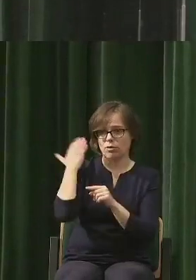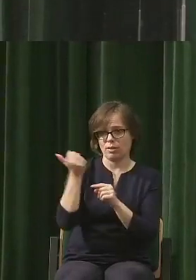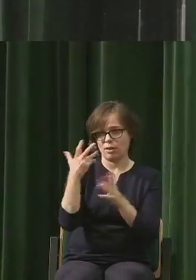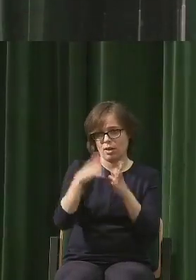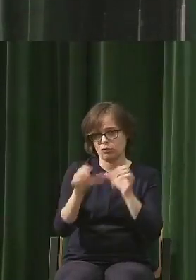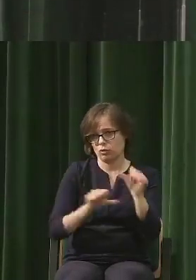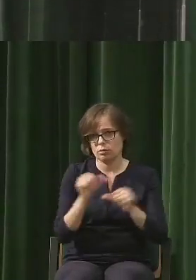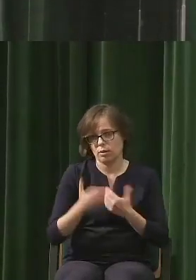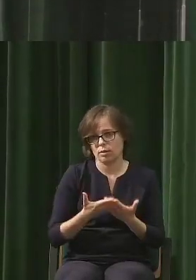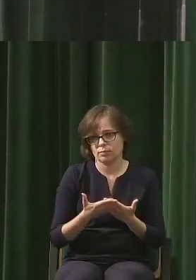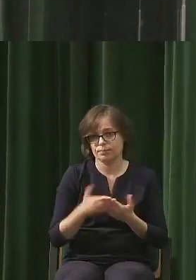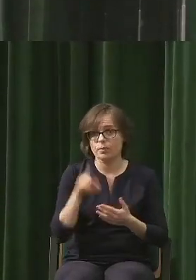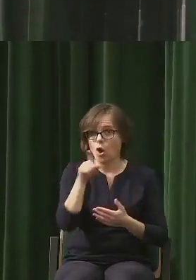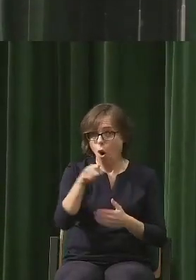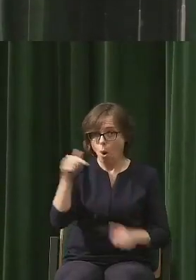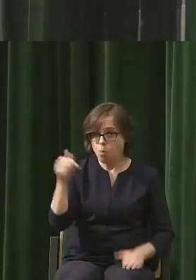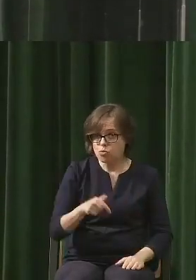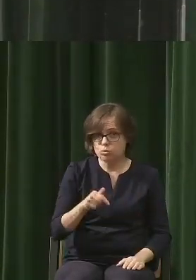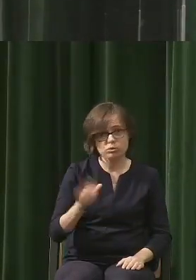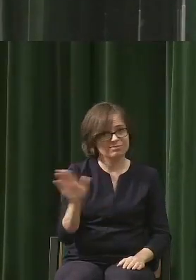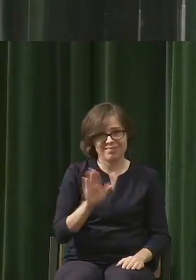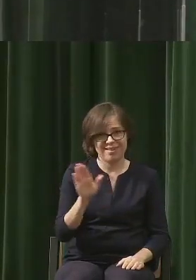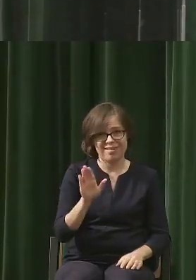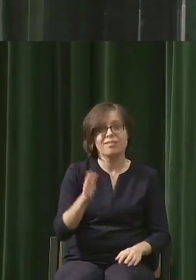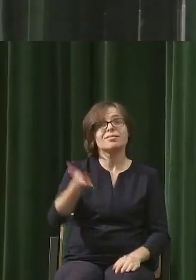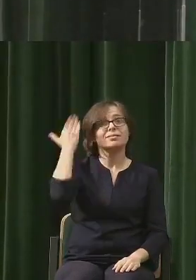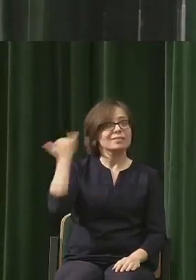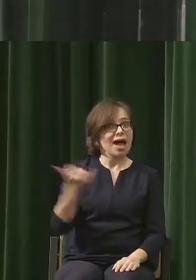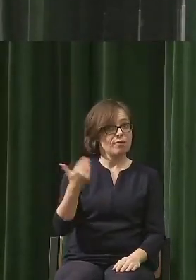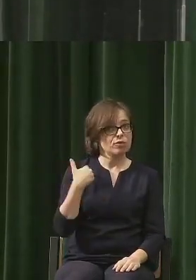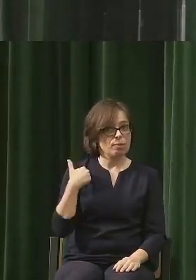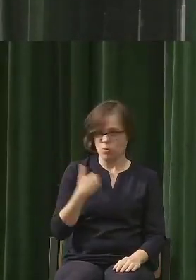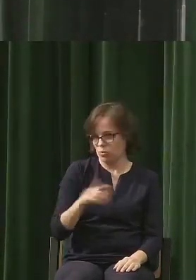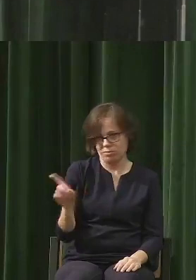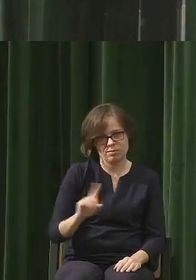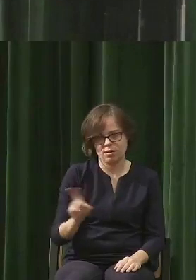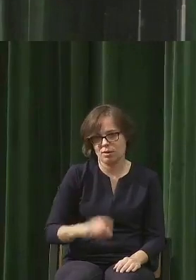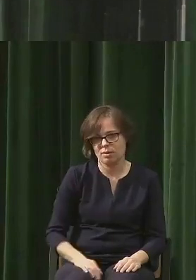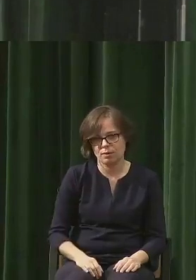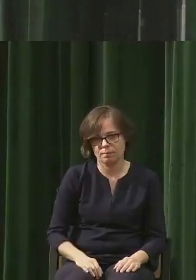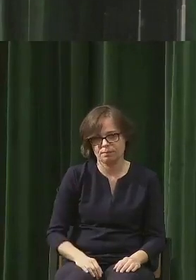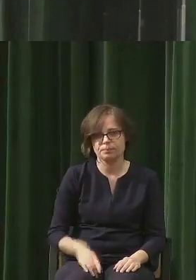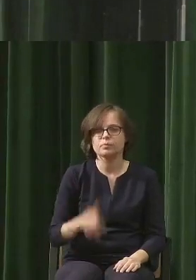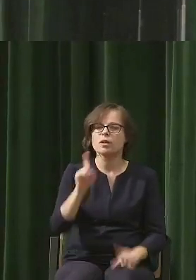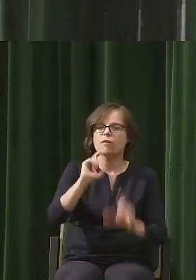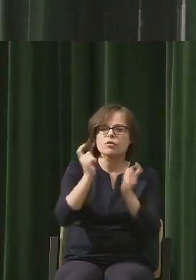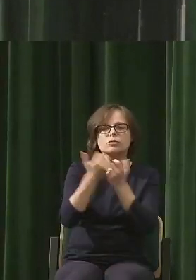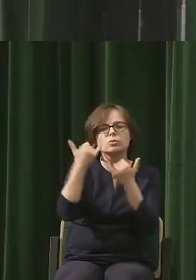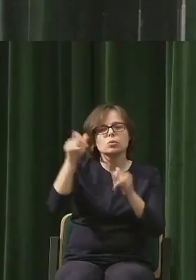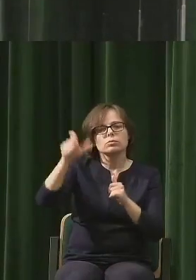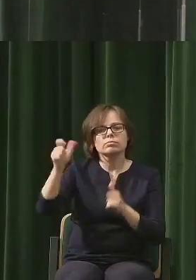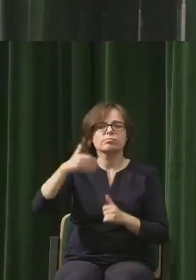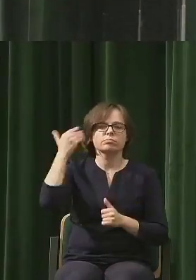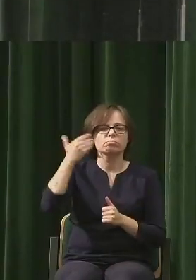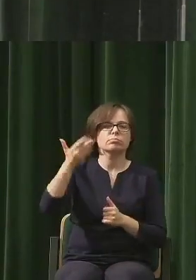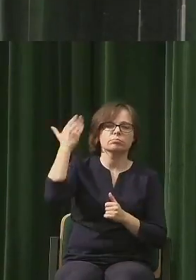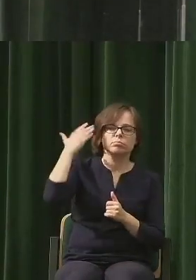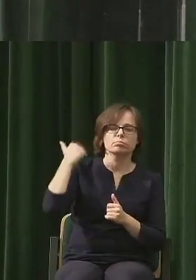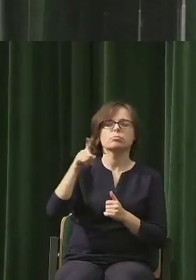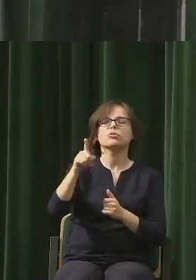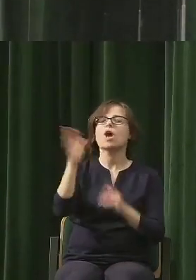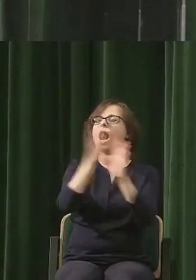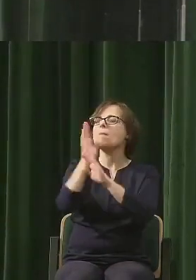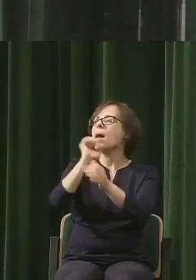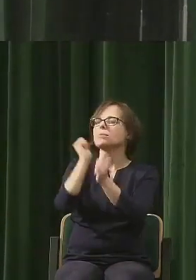nie musi i tak wcale nie było zawsze. Więc te wszystkie znane wypowiedzi, że zmiany klimatu, ach